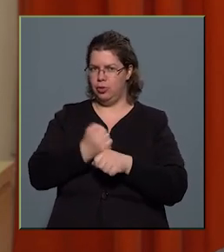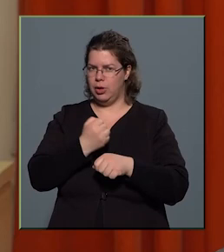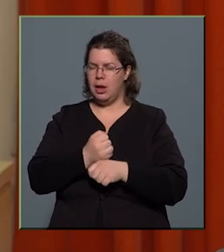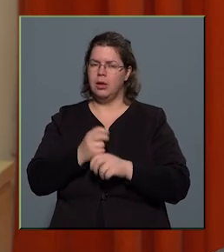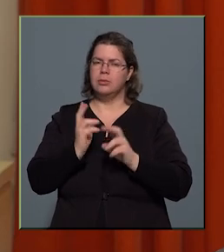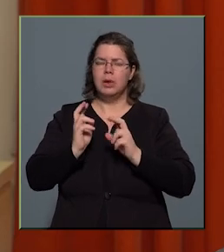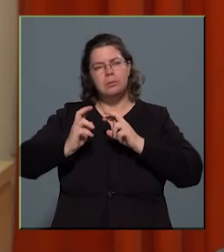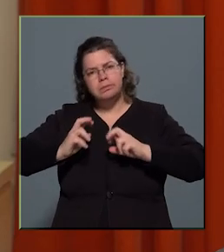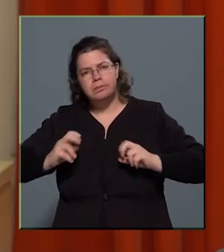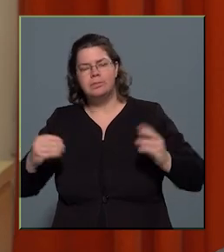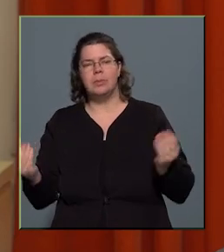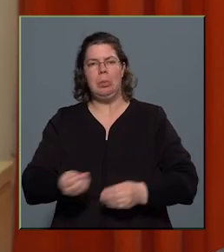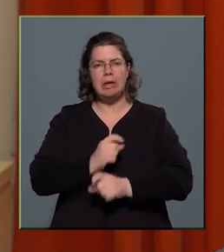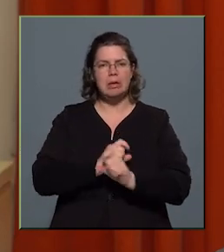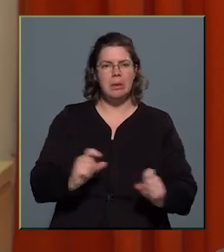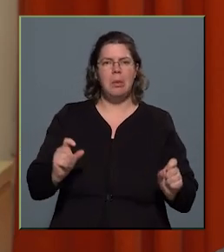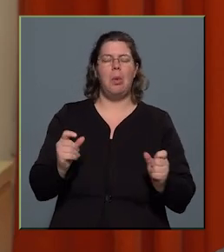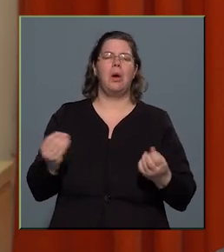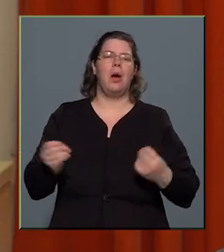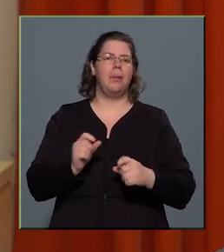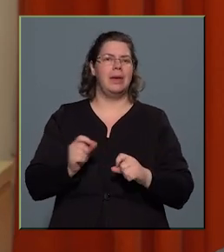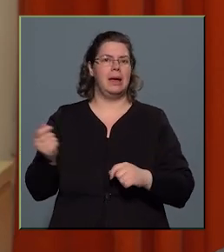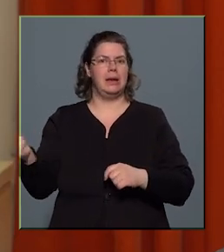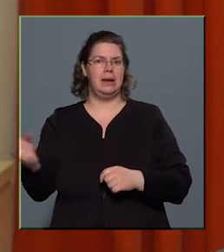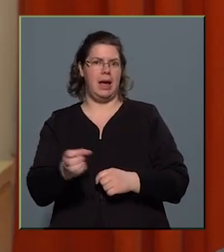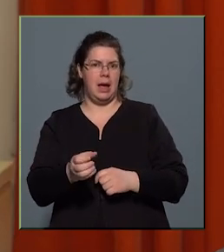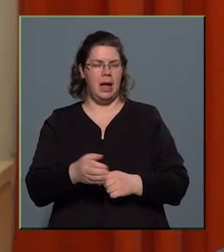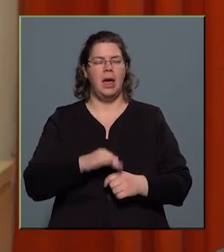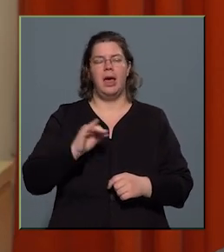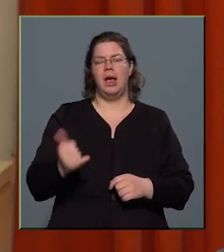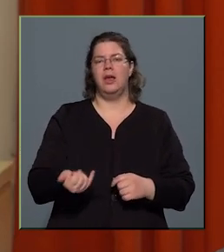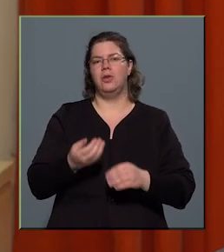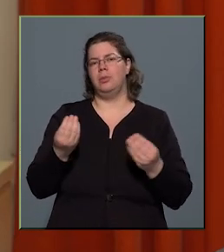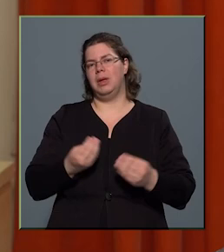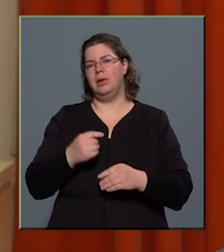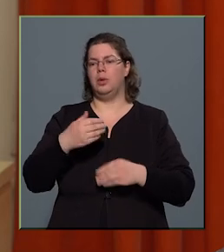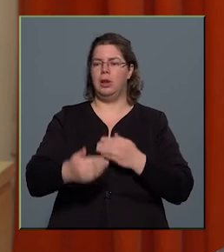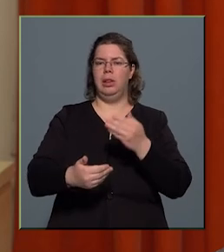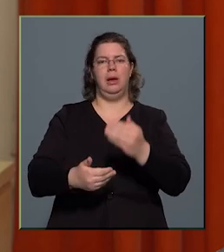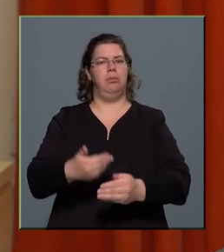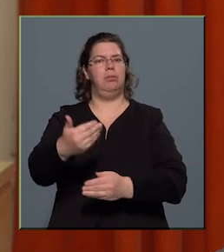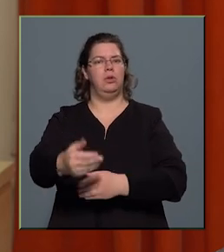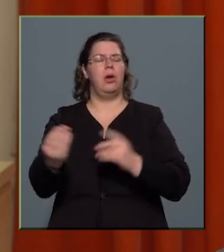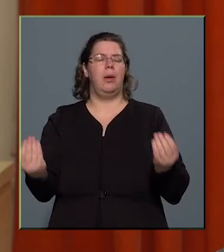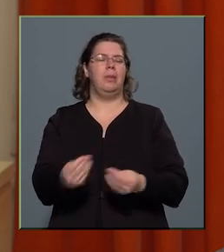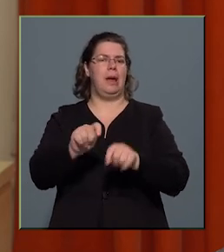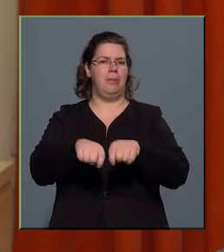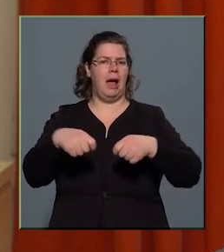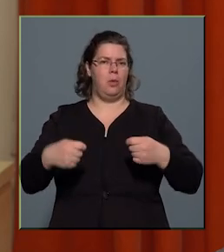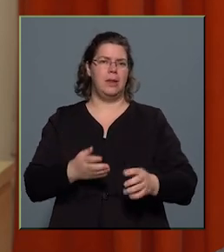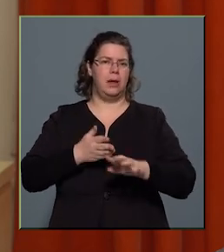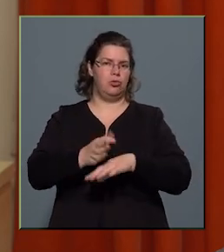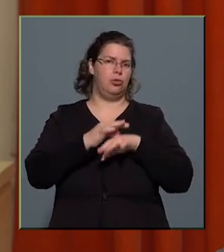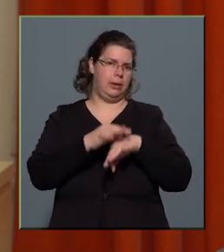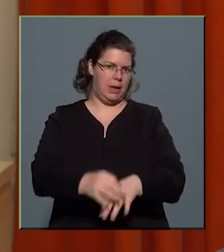hogy mi is az indok, amiért ide került, és mik azok a lépések, amelyek a megoldás fele vezetnek.